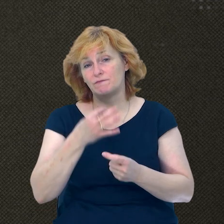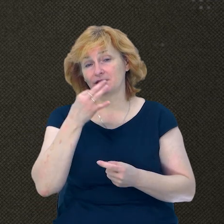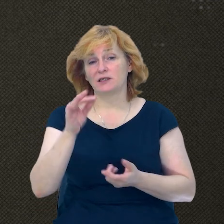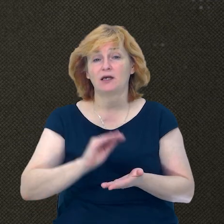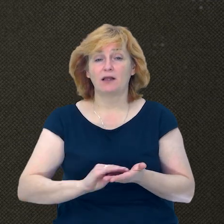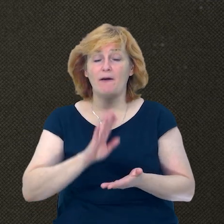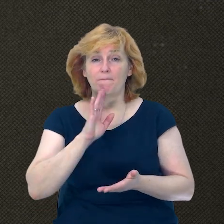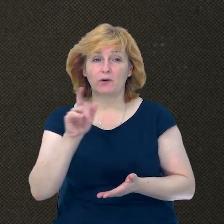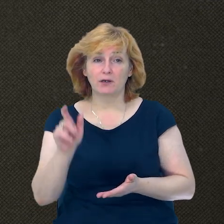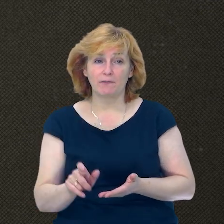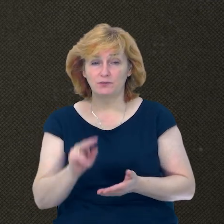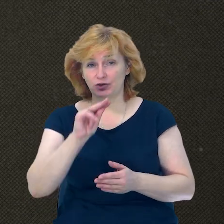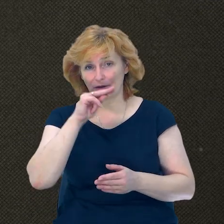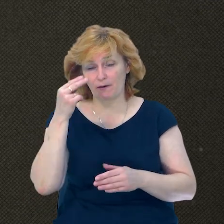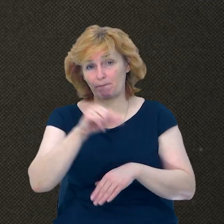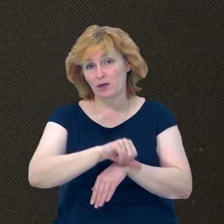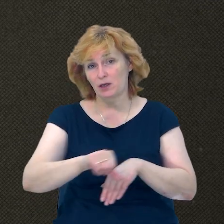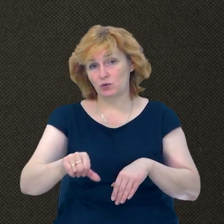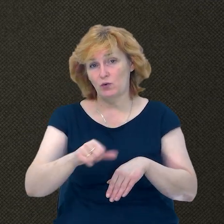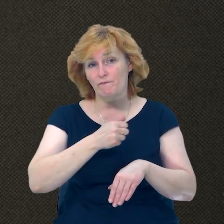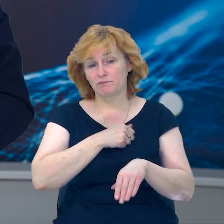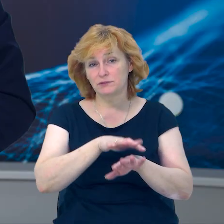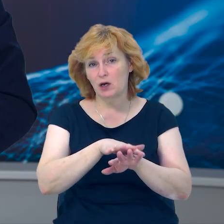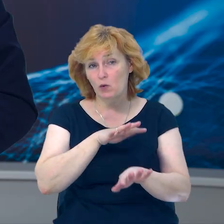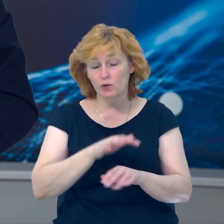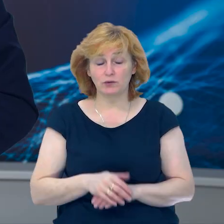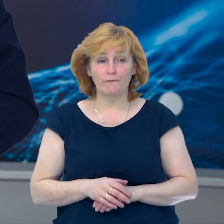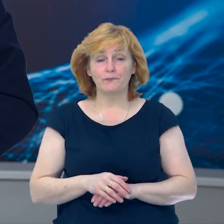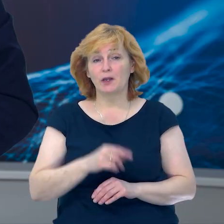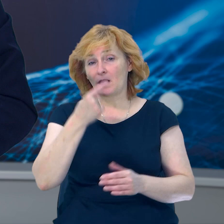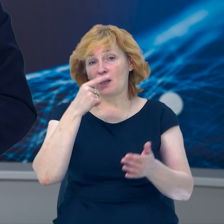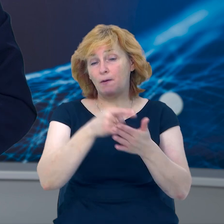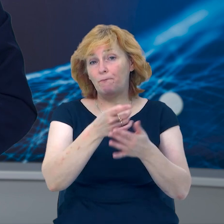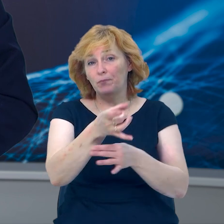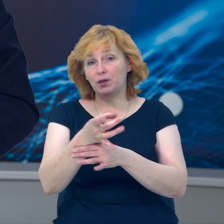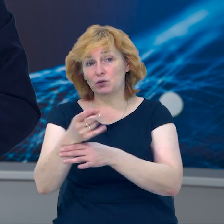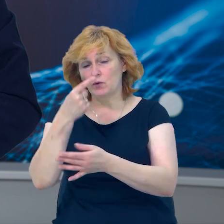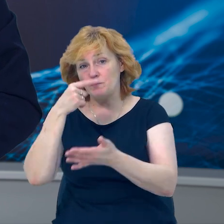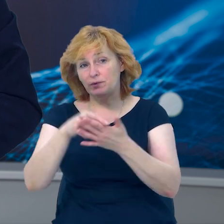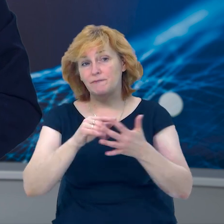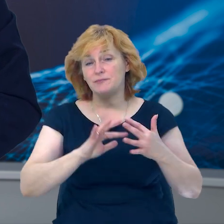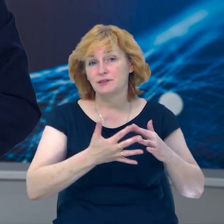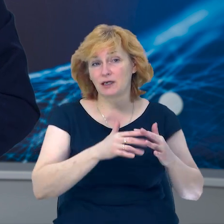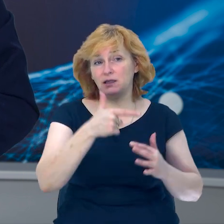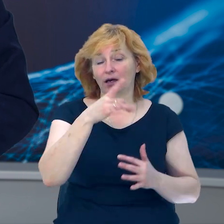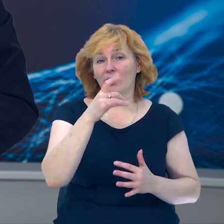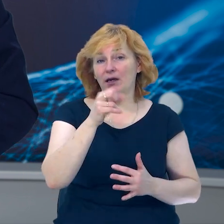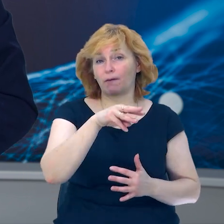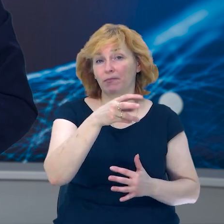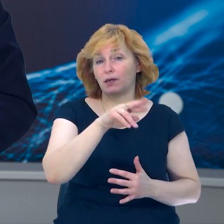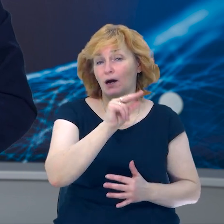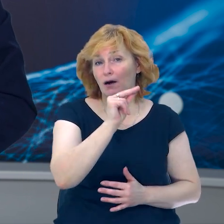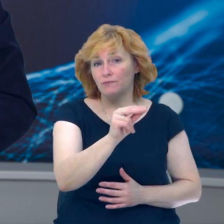речниця Чернігівського прикордонного загону Галина Шаховцова. Під обстрілом опинилися такі населені пункти – Грем'яч,